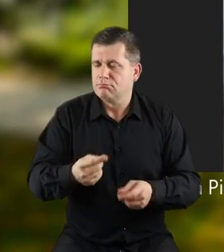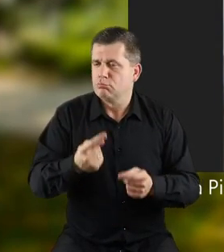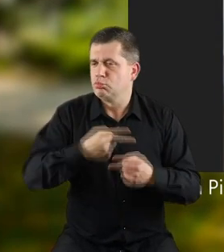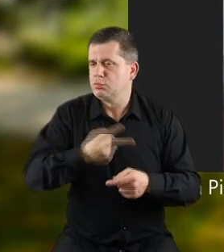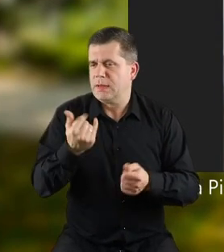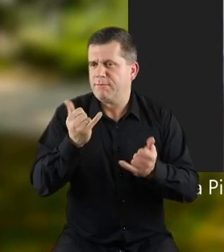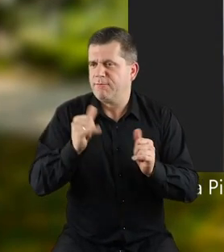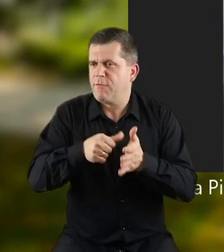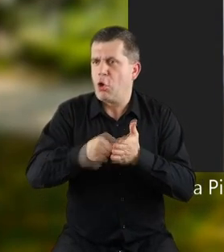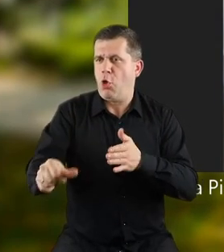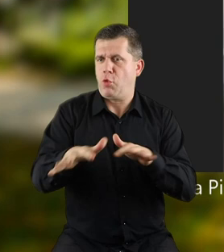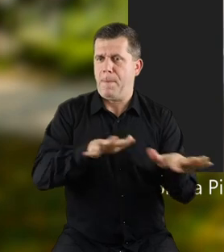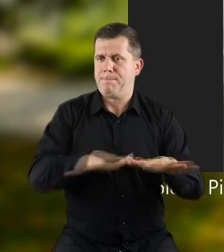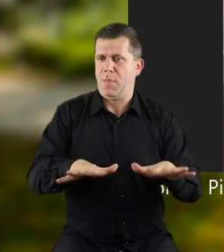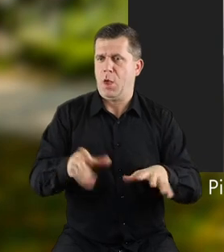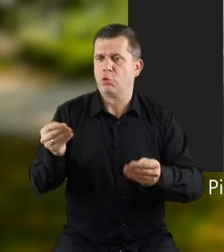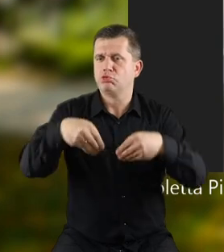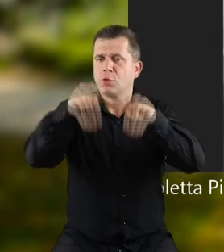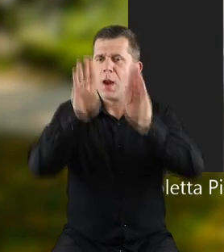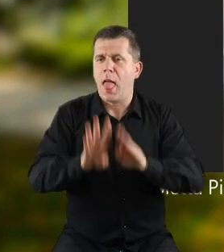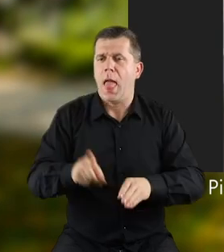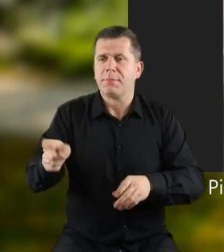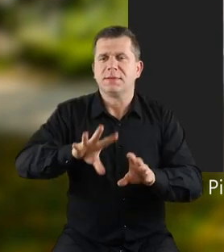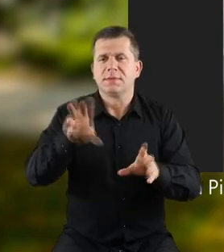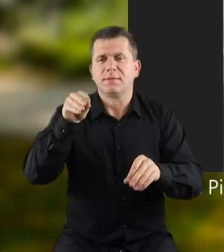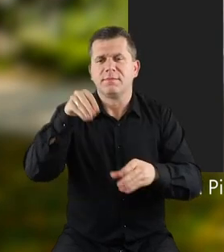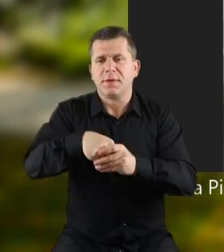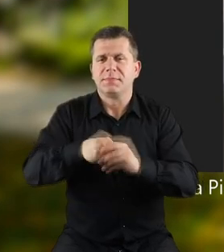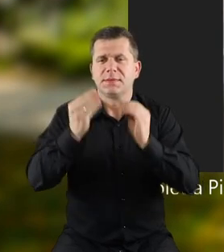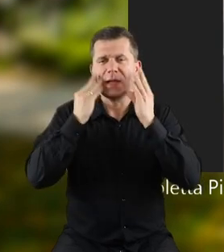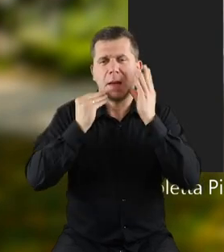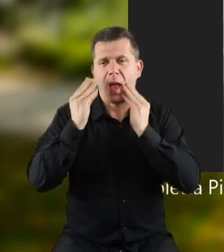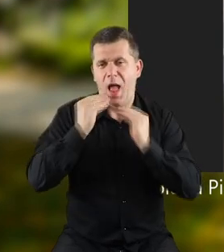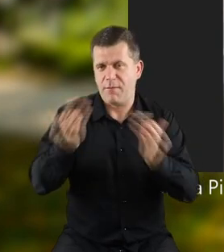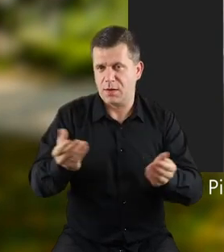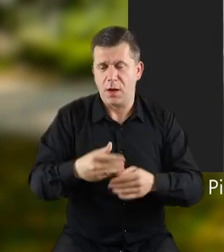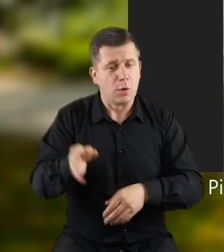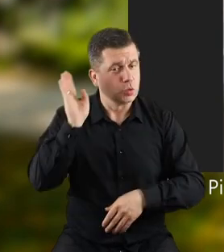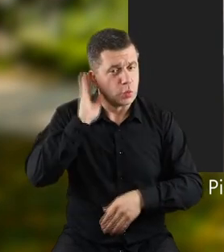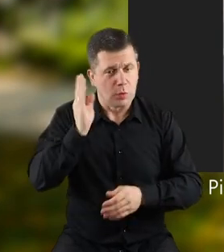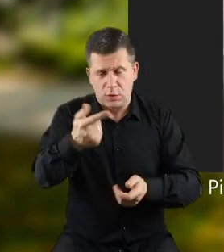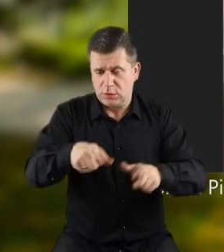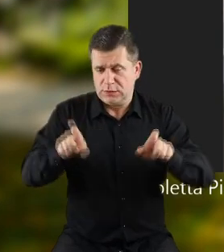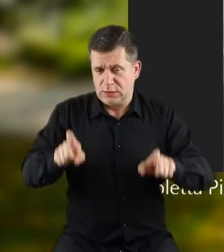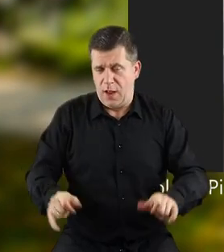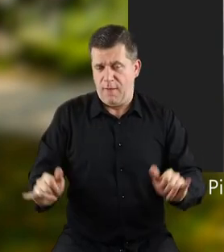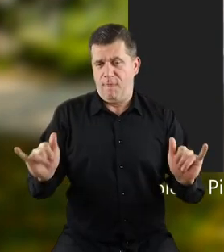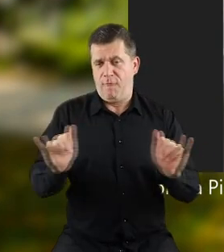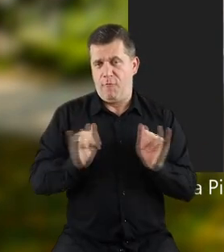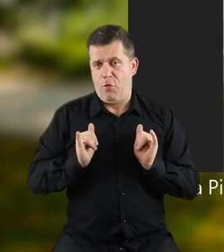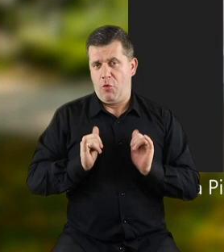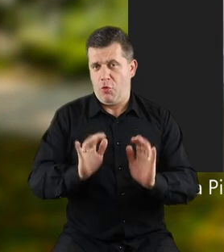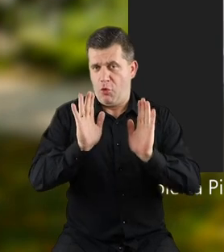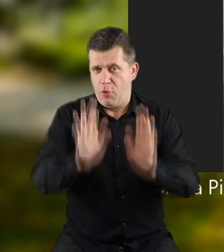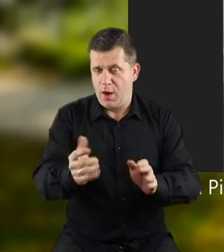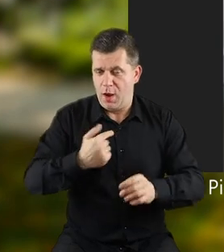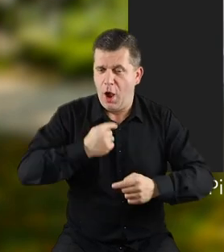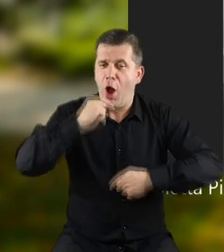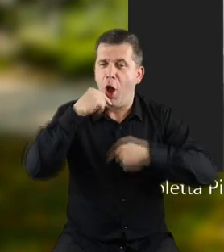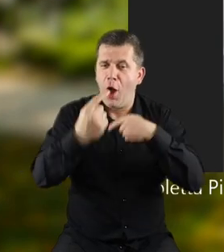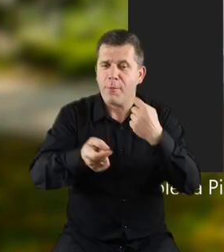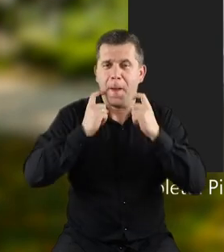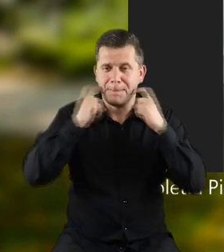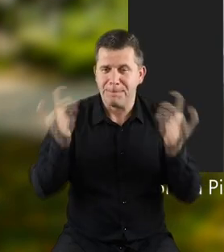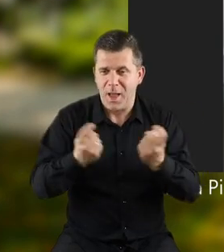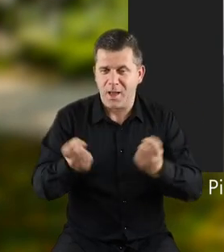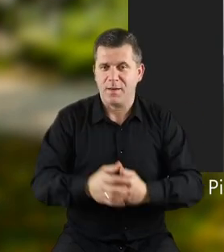miejscu. To jest miś ze sklepu z zabawkami. Posłuchajcie, usiądźcie sobie teraz wygodnie, a ja